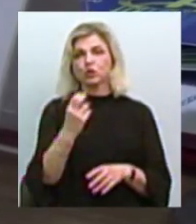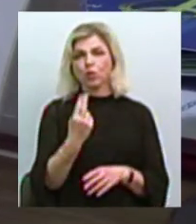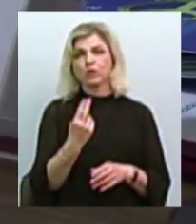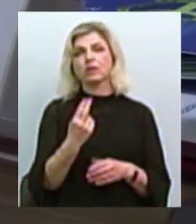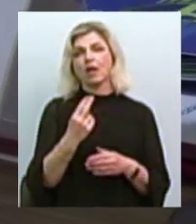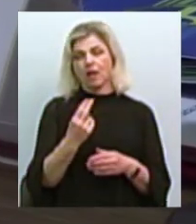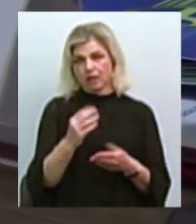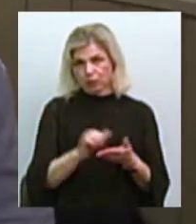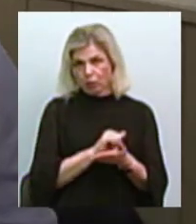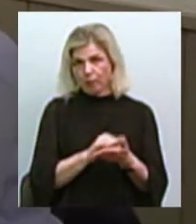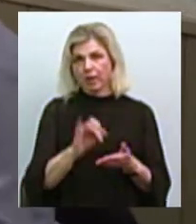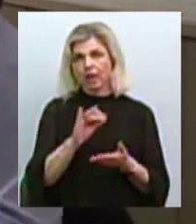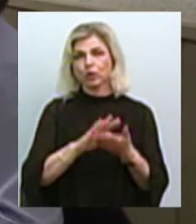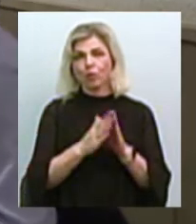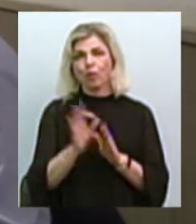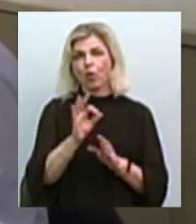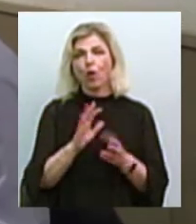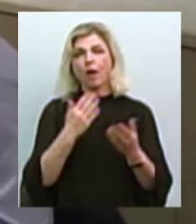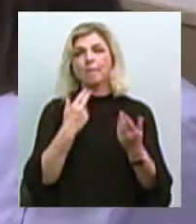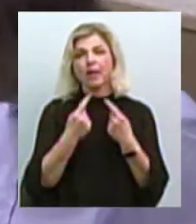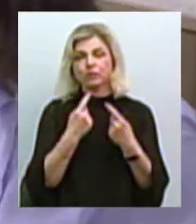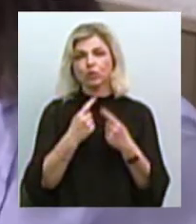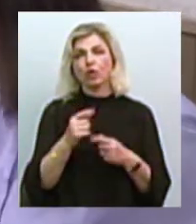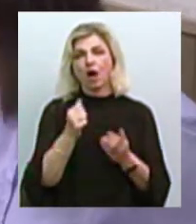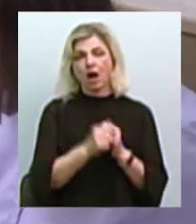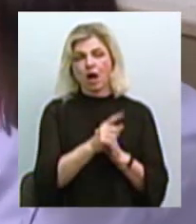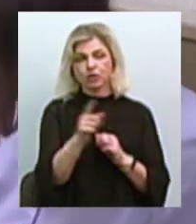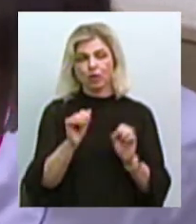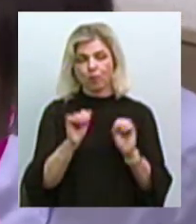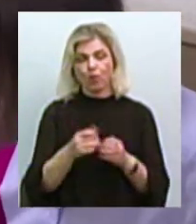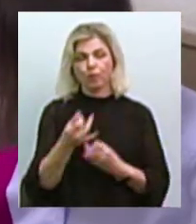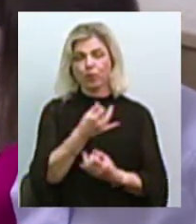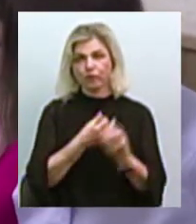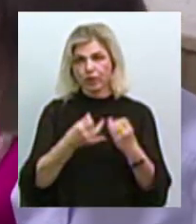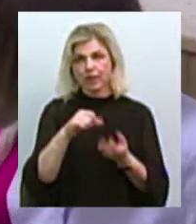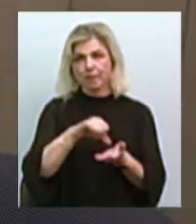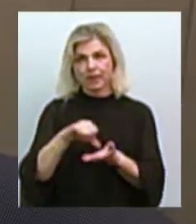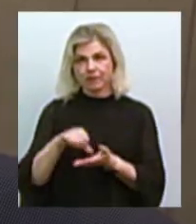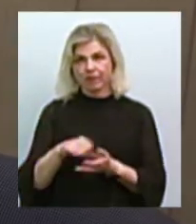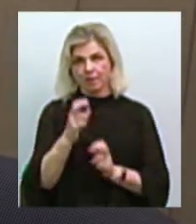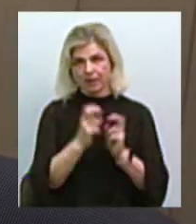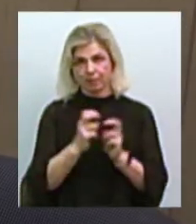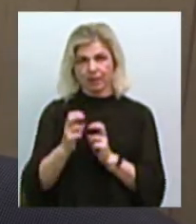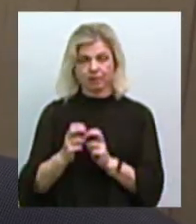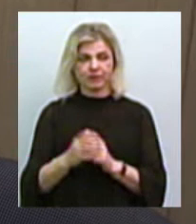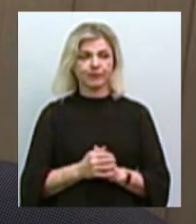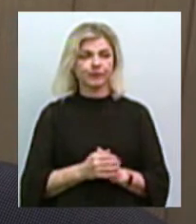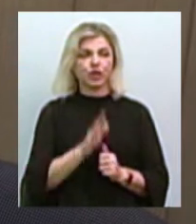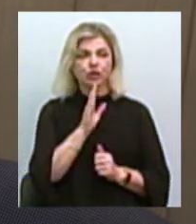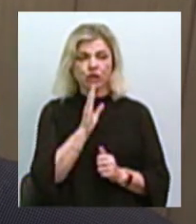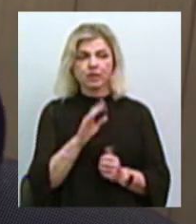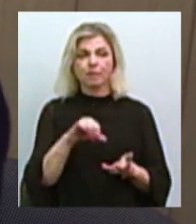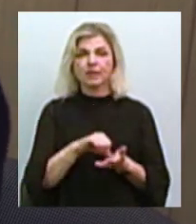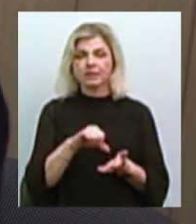залишити резюме та домовитися про співбесіду кожен присутній міг, проконсультувавшись з представниками підприємств. Ірина Сизученко,